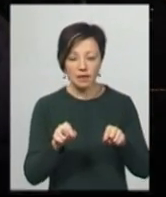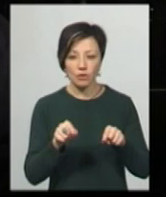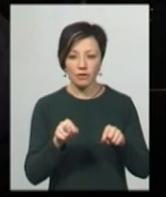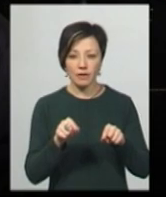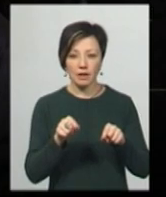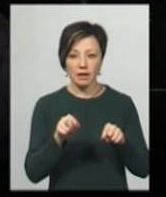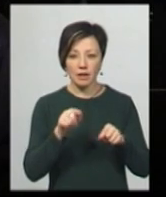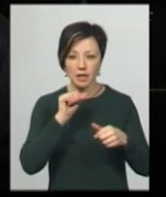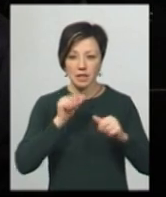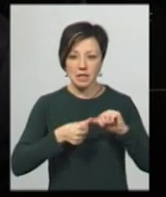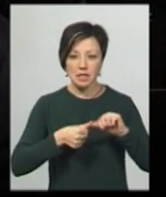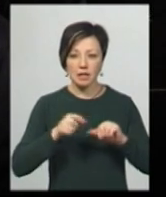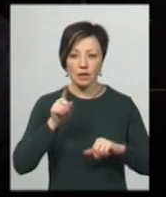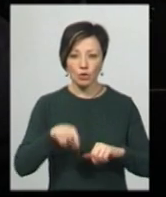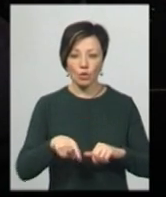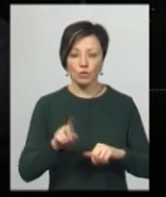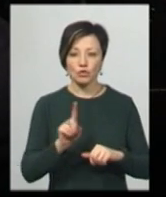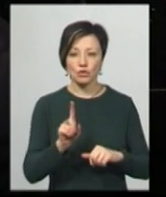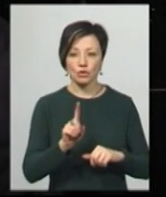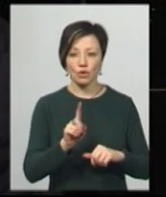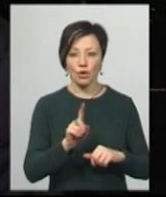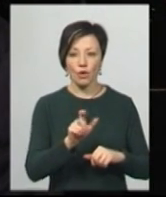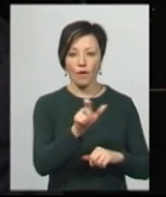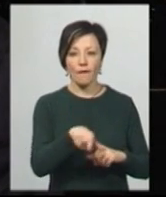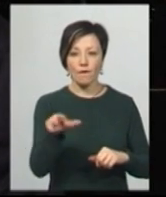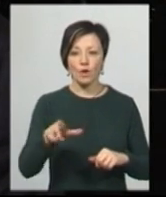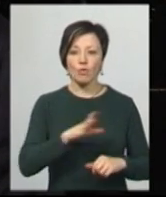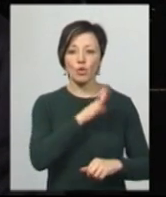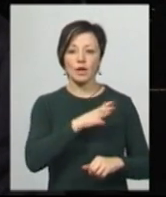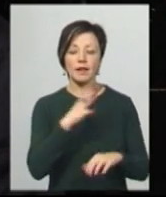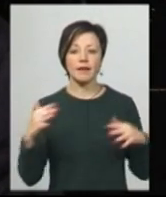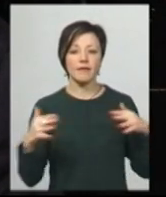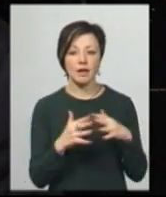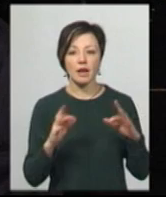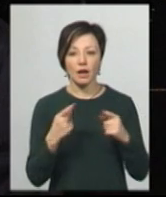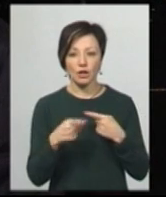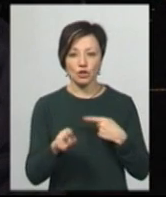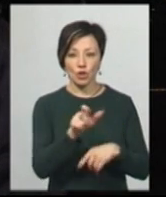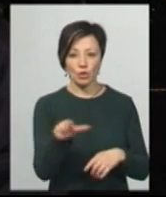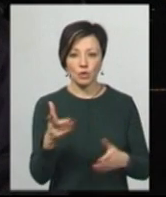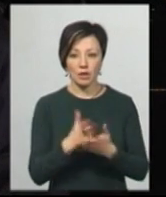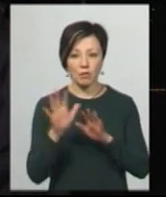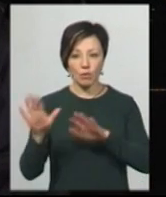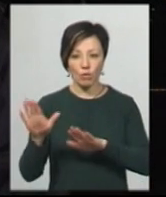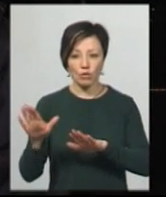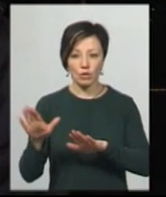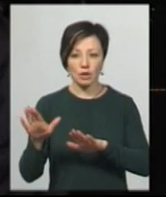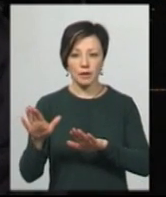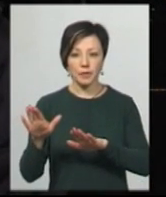вони були на війні, як і інші люди, які там пробули.